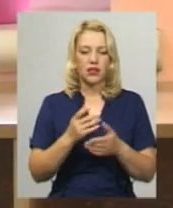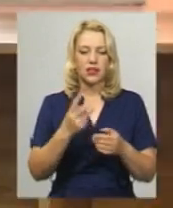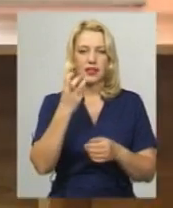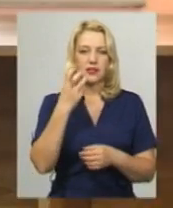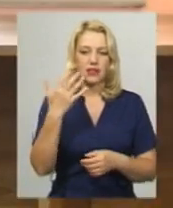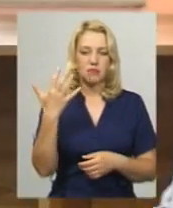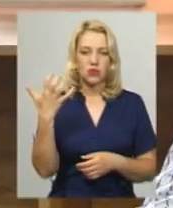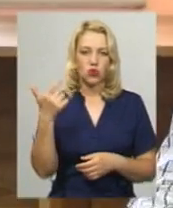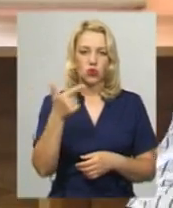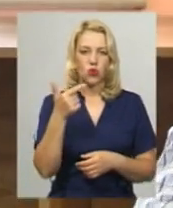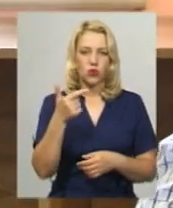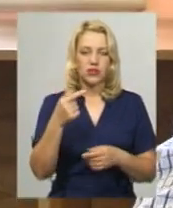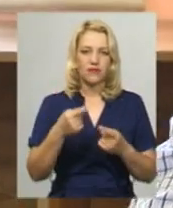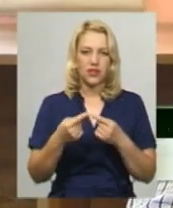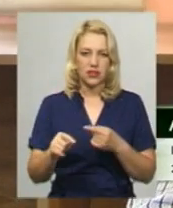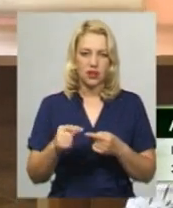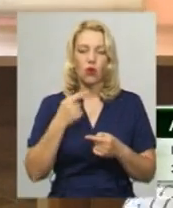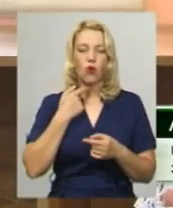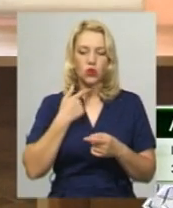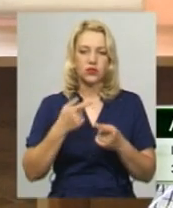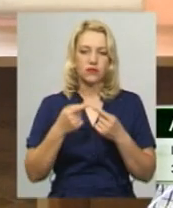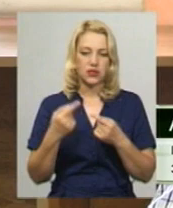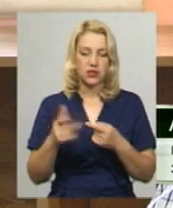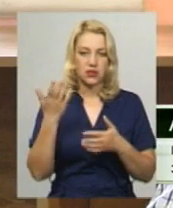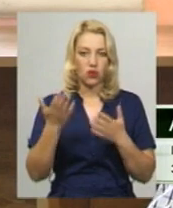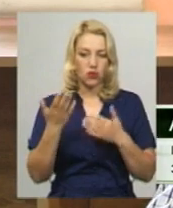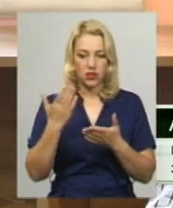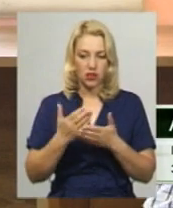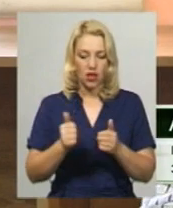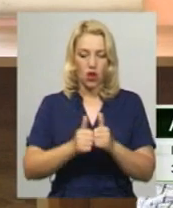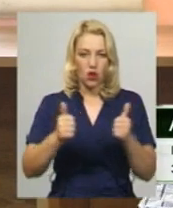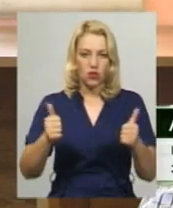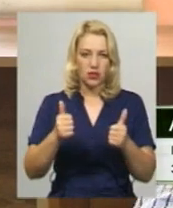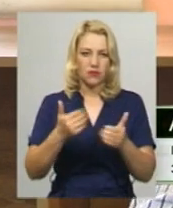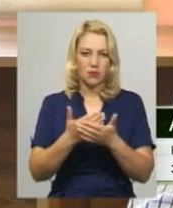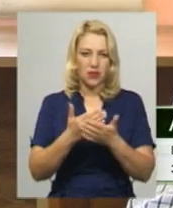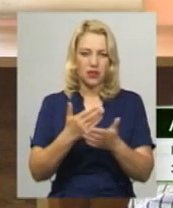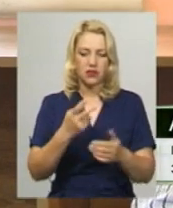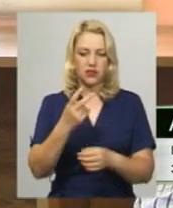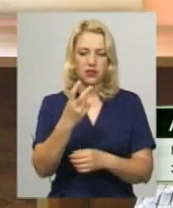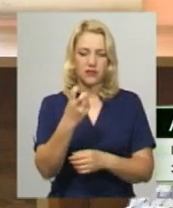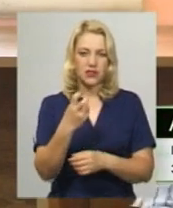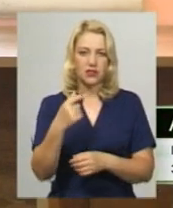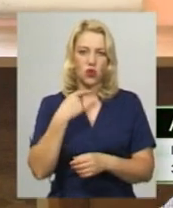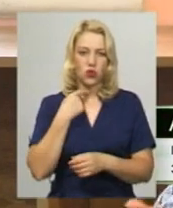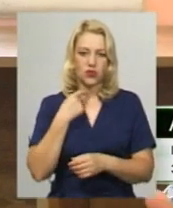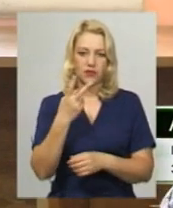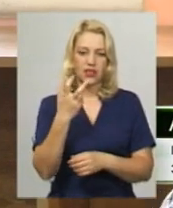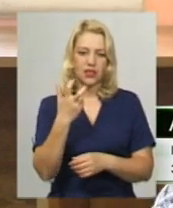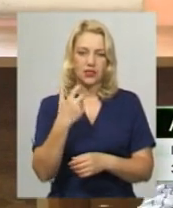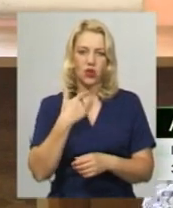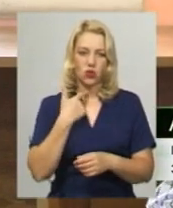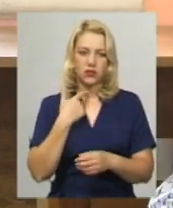голосів. Кандидату, скажімо, при невеликому розриві, коли йдуть розрив між кандидатами 200-300-400 голосів, достатньо скупити